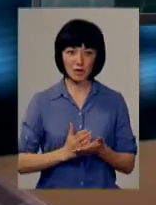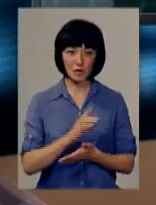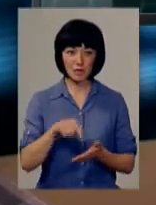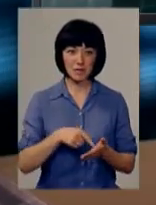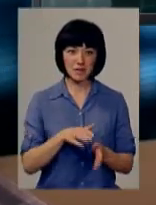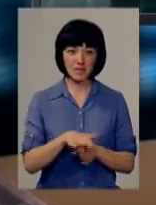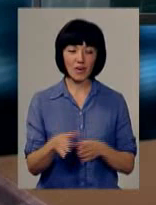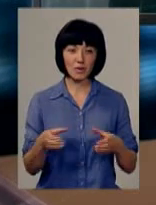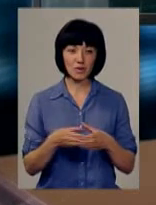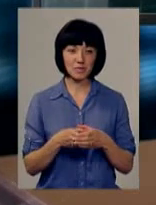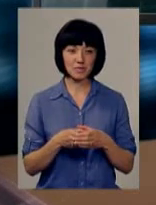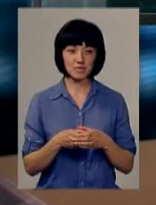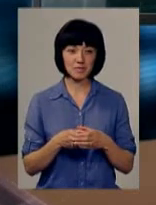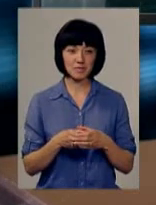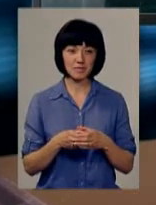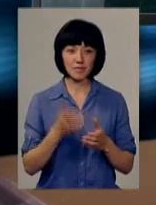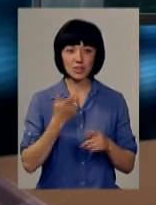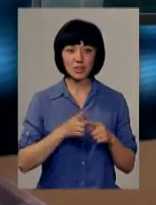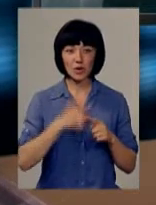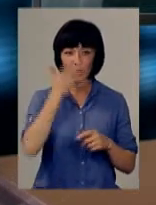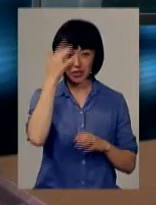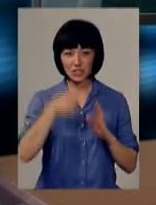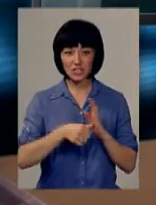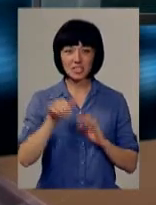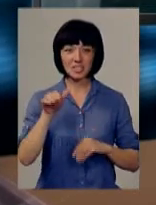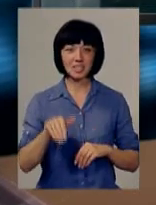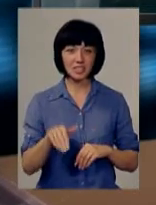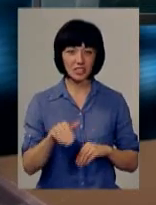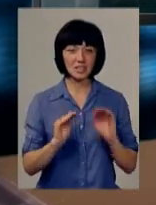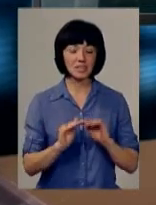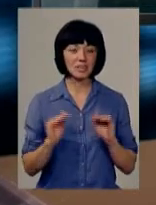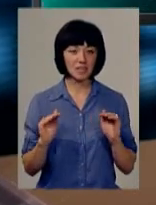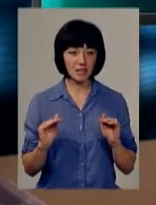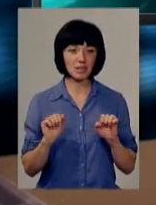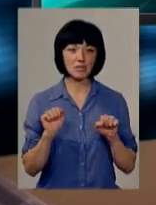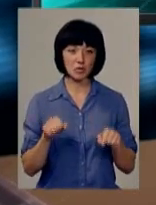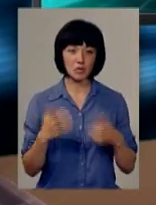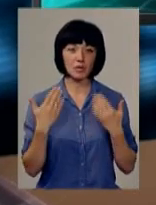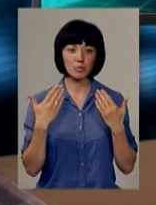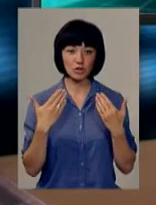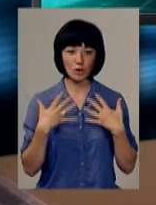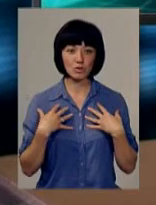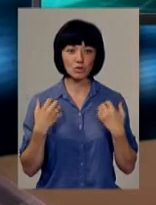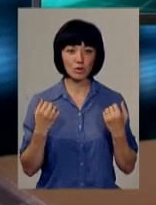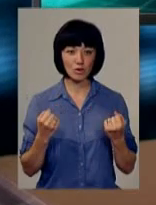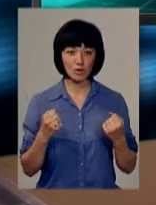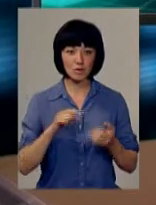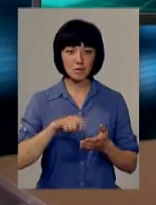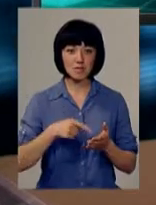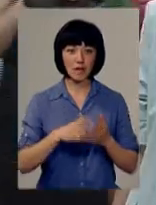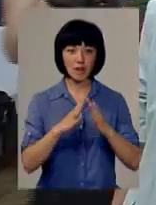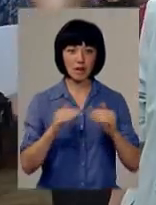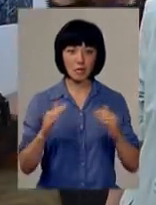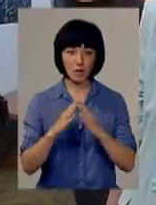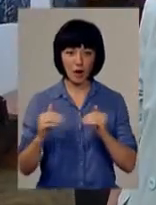міськвиконкому, цього літа майже 6 тисяч юних жителів Хмельницького зможуть відпочити та оздоровитись у міських